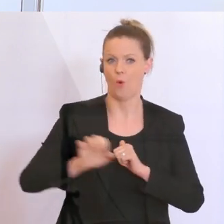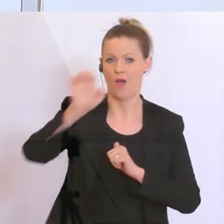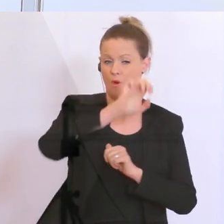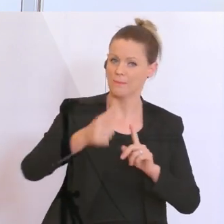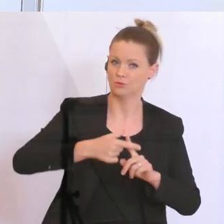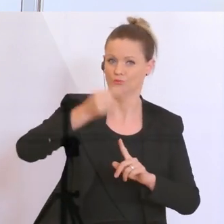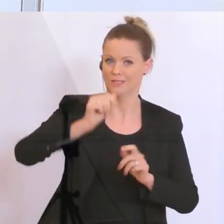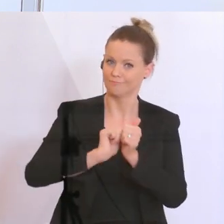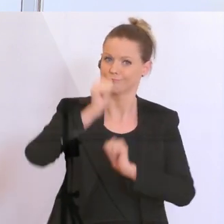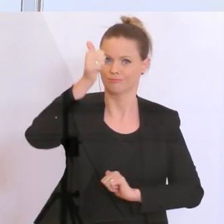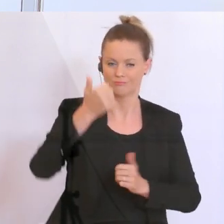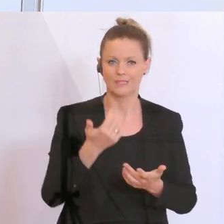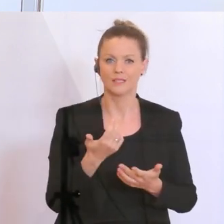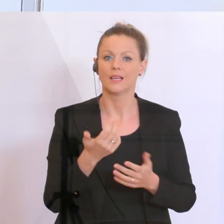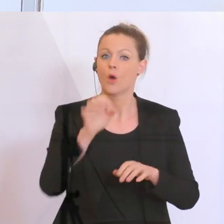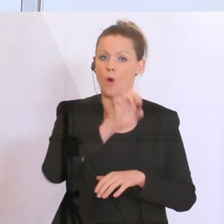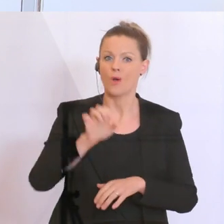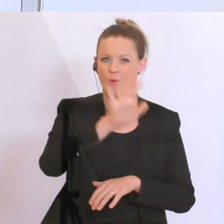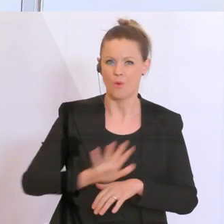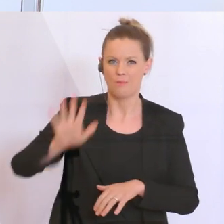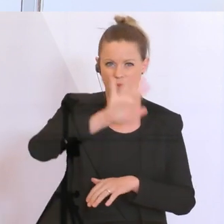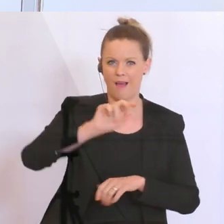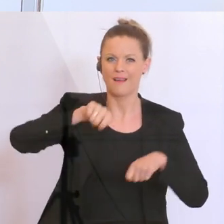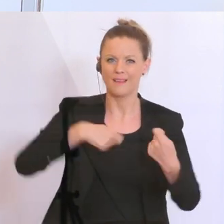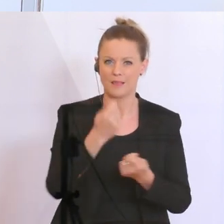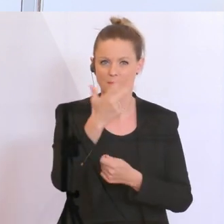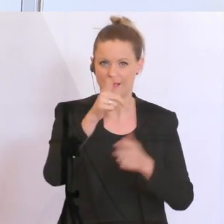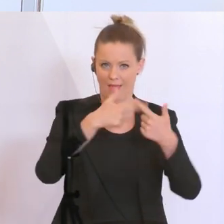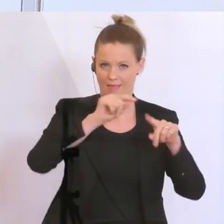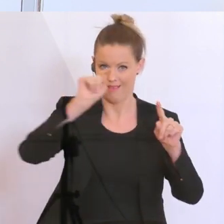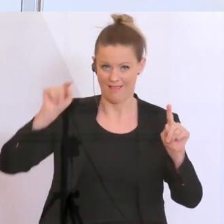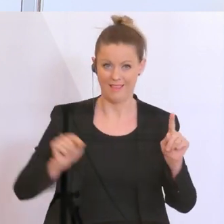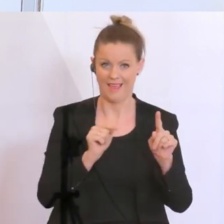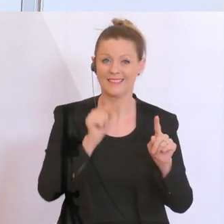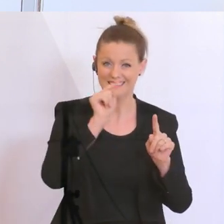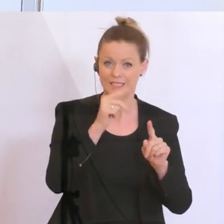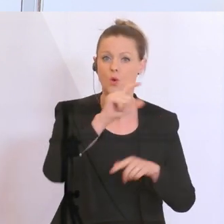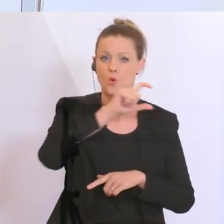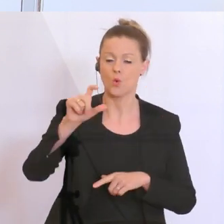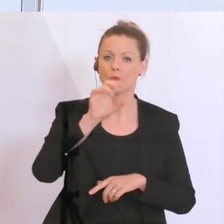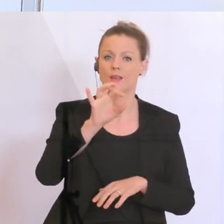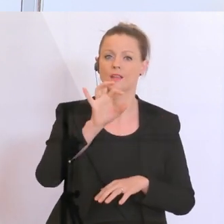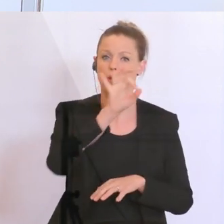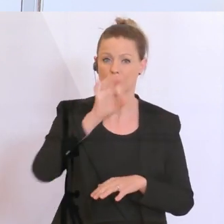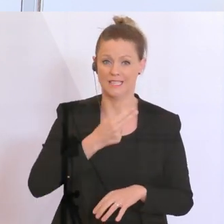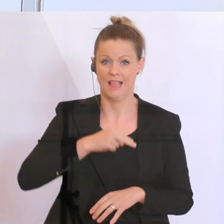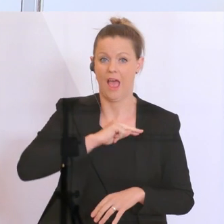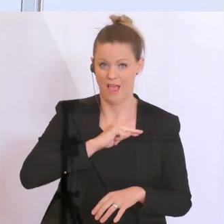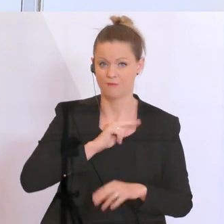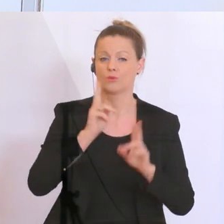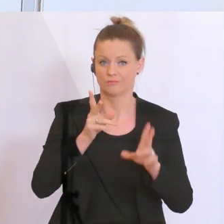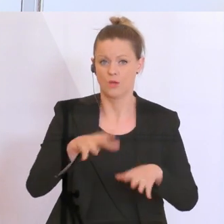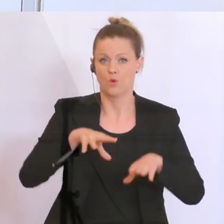Es gibt nur drei Länder innerhalb der Europäischen Union, die diese 100-prozentige Haftung seitens des Staates auch